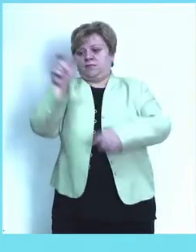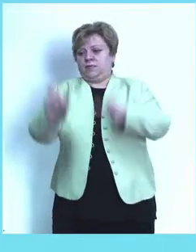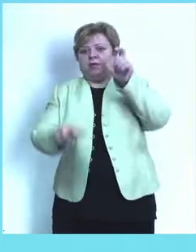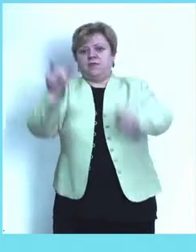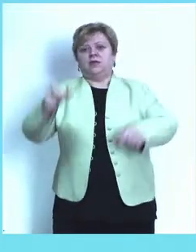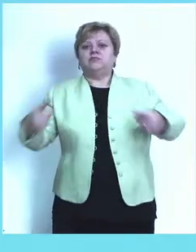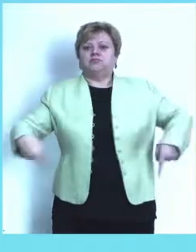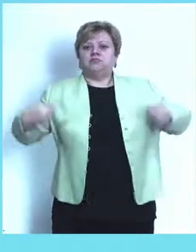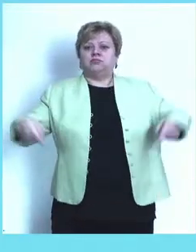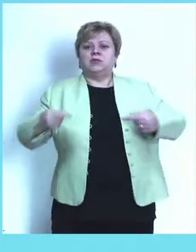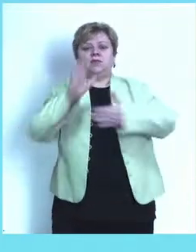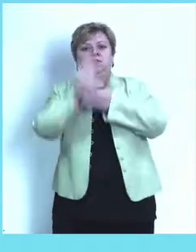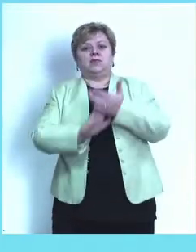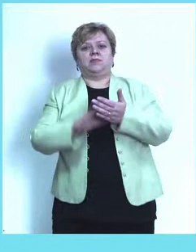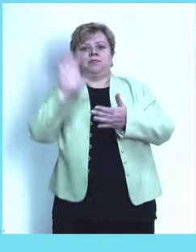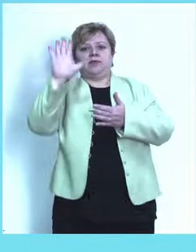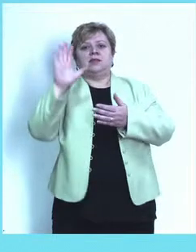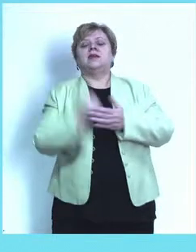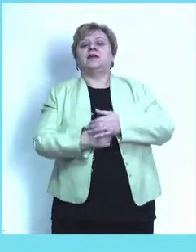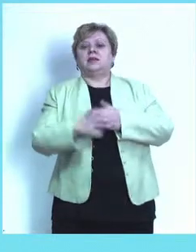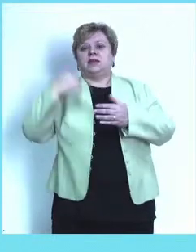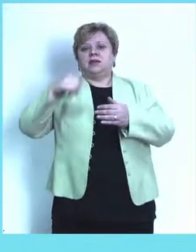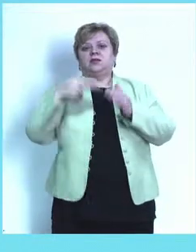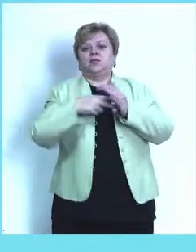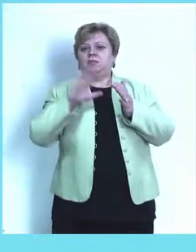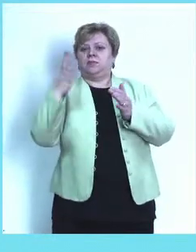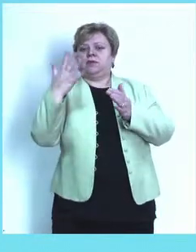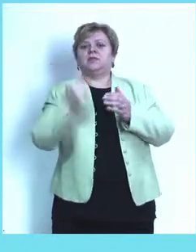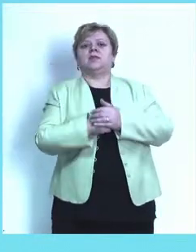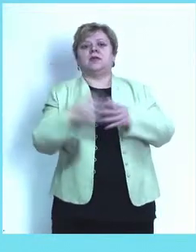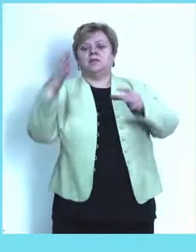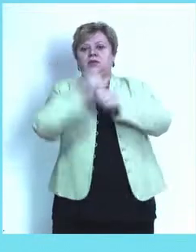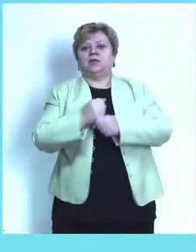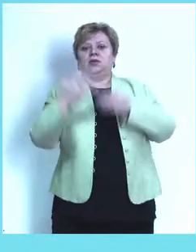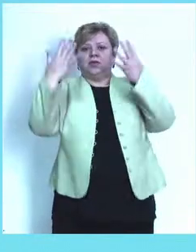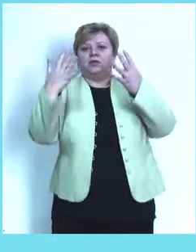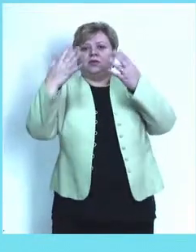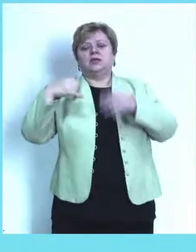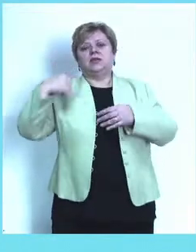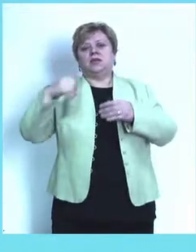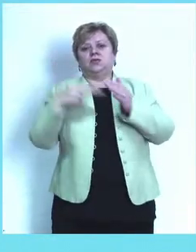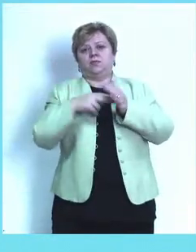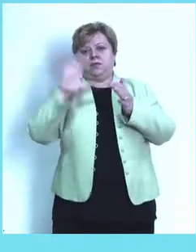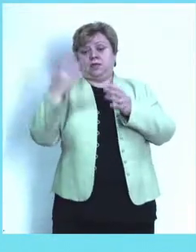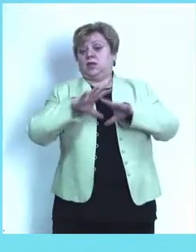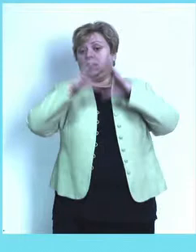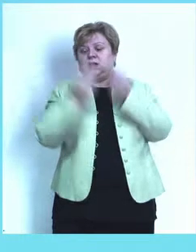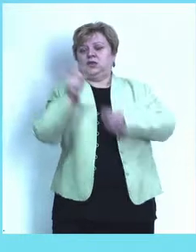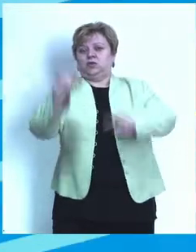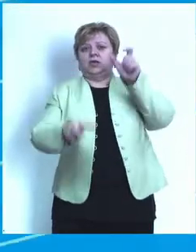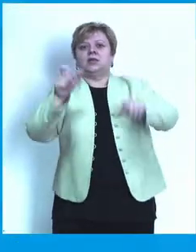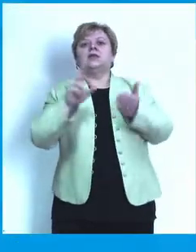posebnim potrebama. Počenje 5. januara 2015. i završava se 9. januara 2015.